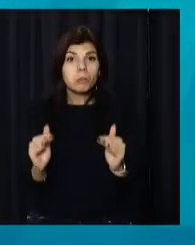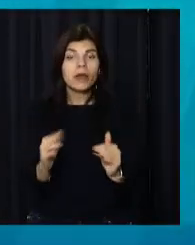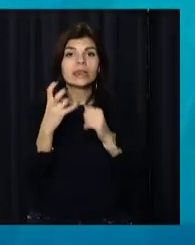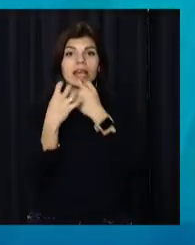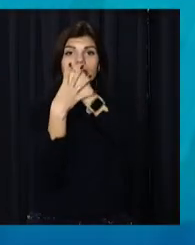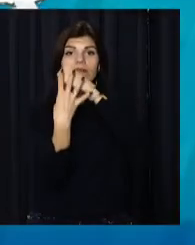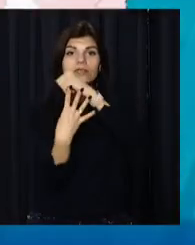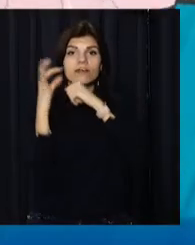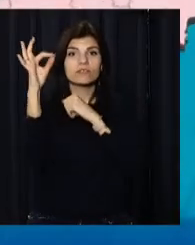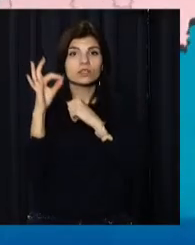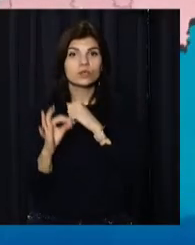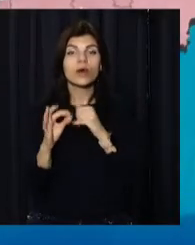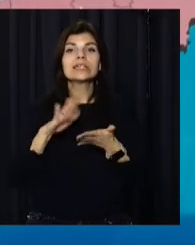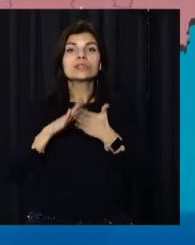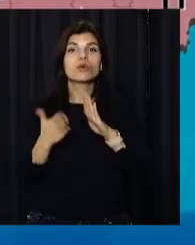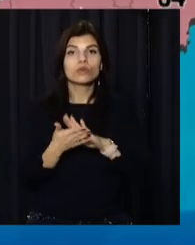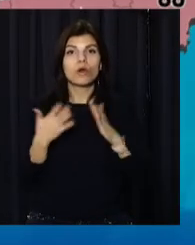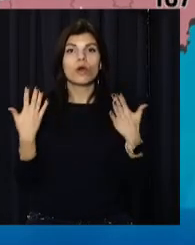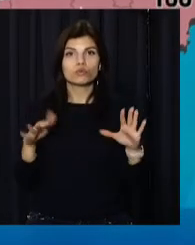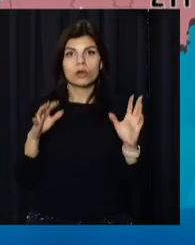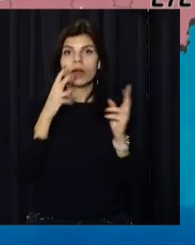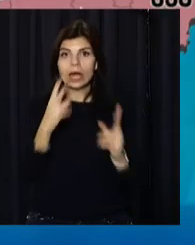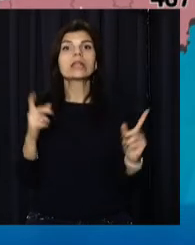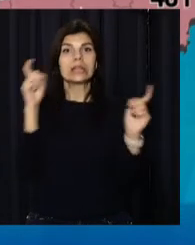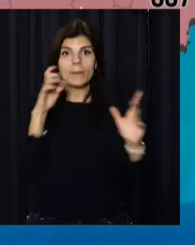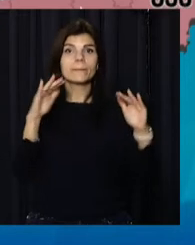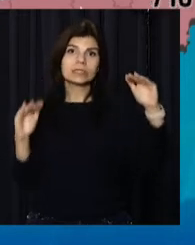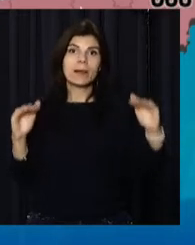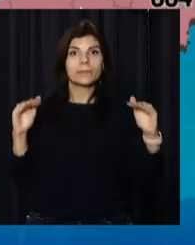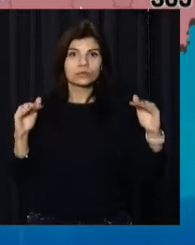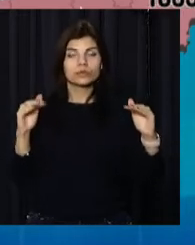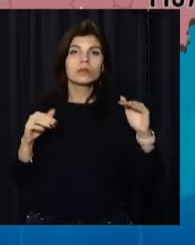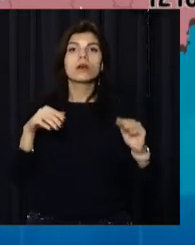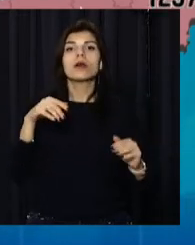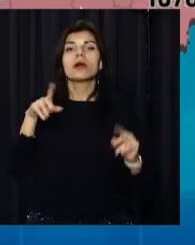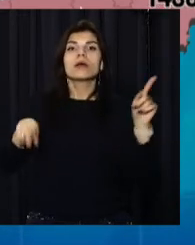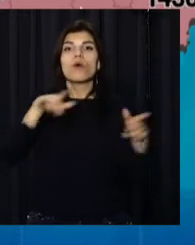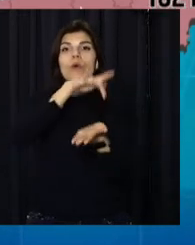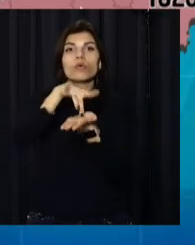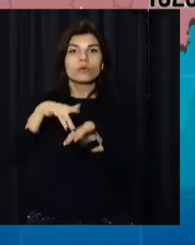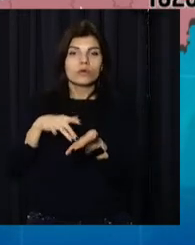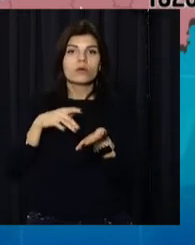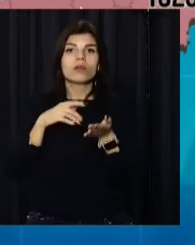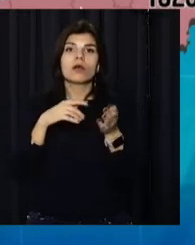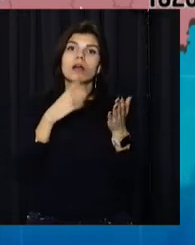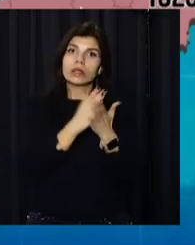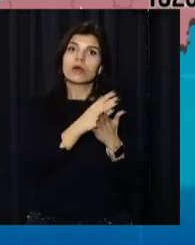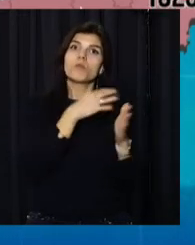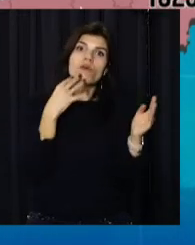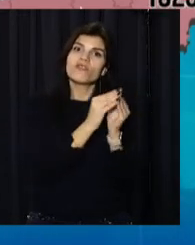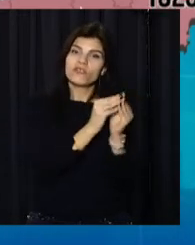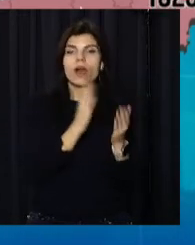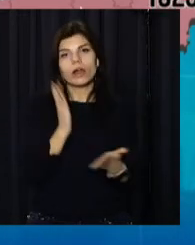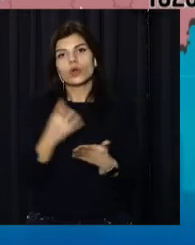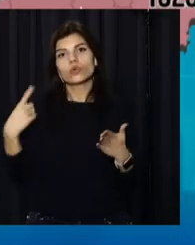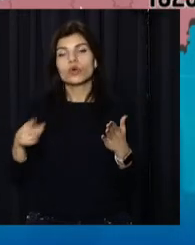19%. Ситуація поволі стабілізується. І хоча в деяких регіонах темпи поширення недуги не оповільнюються, розширення